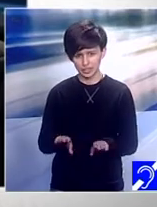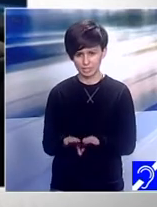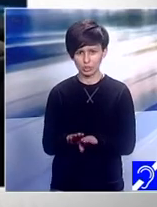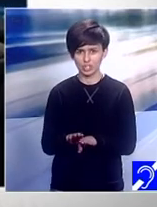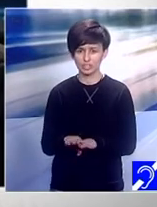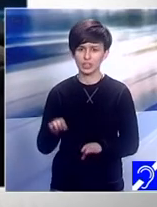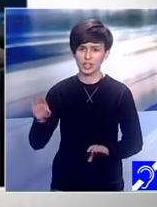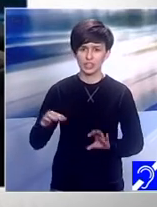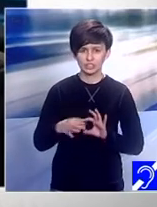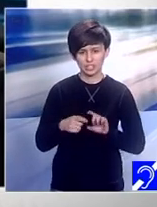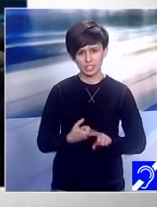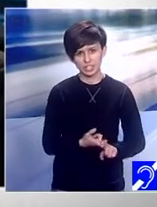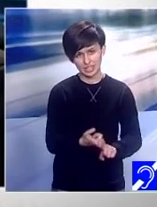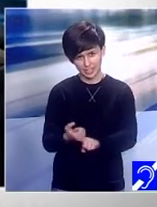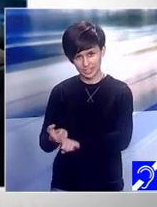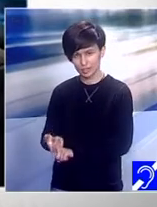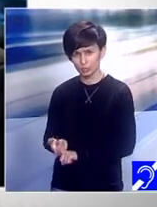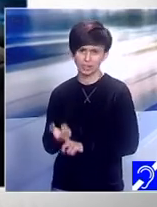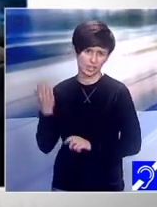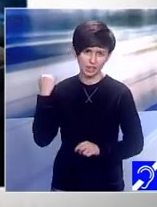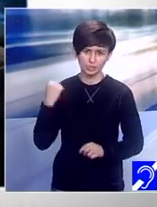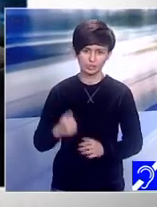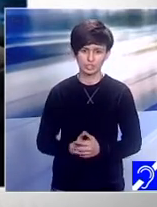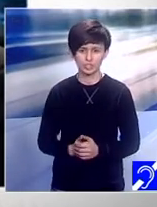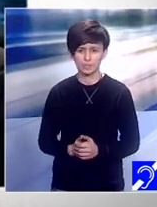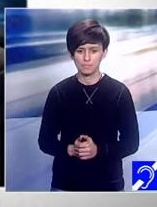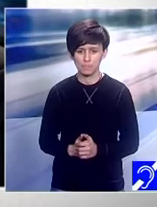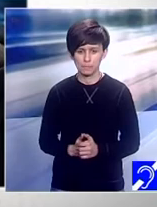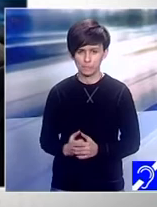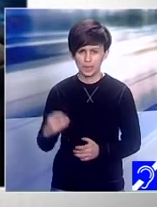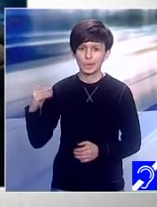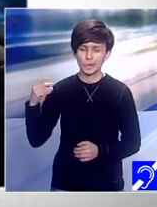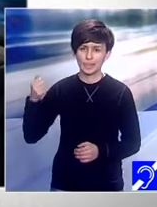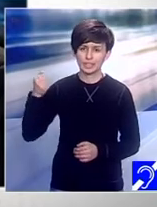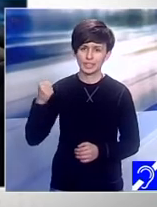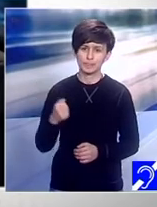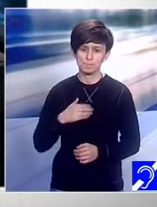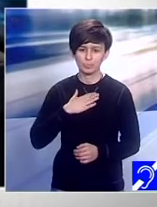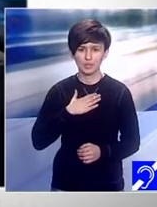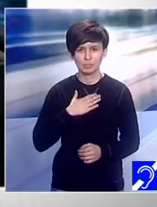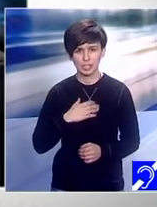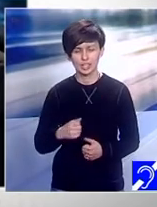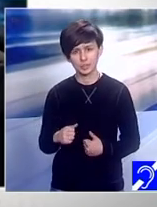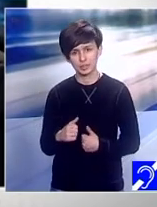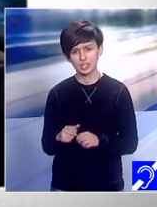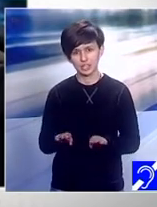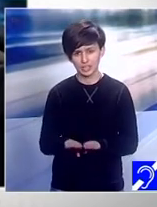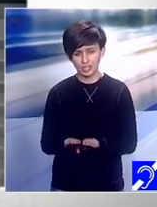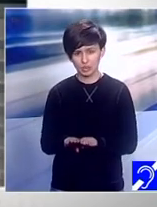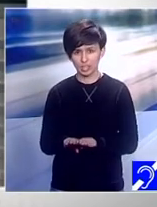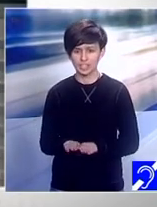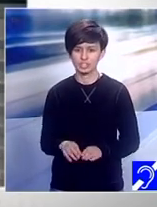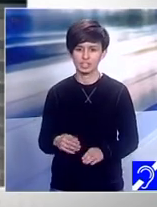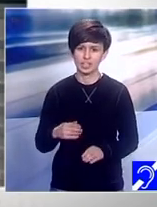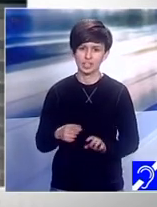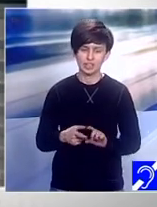unul stoica stoica floin mință mai bun prieten deci ai păstrat relația și